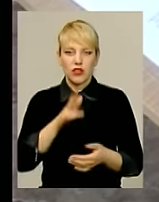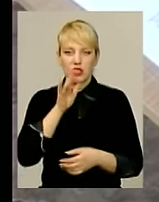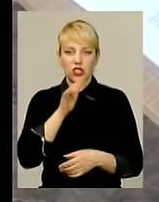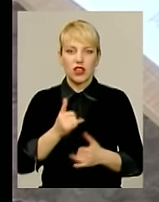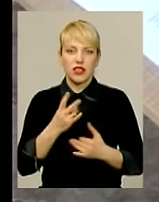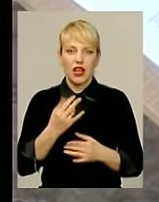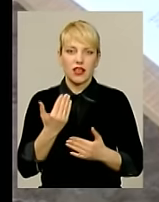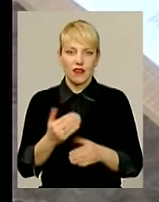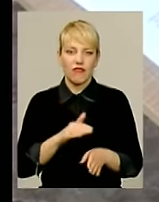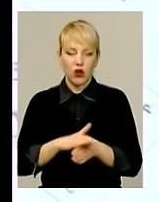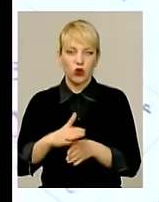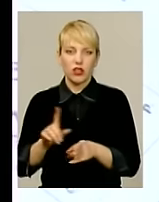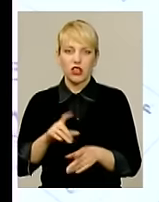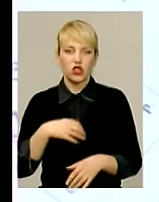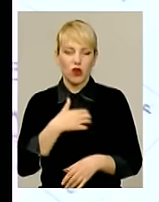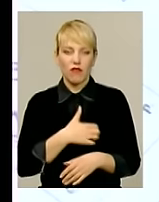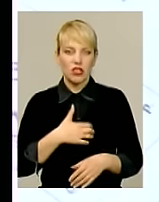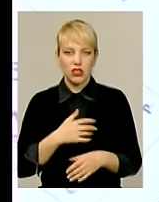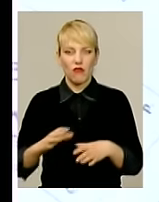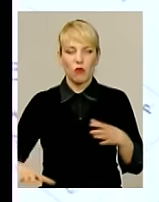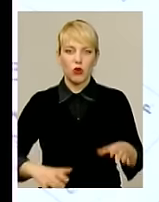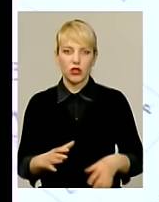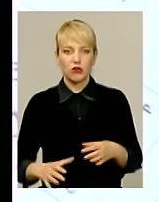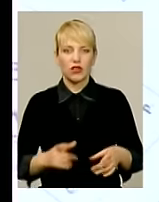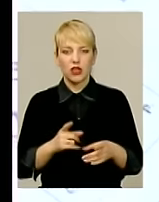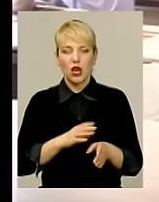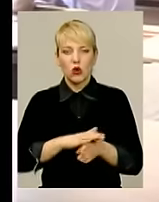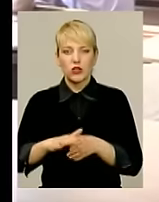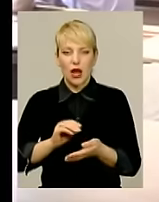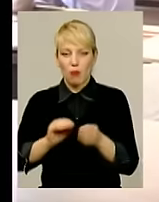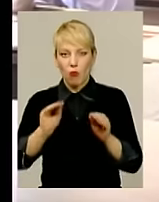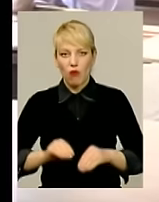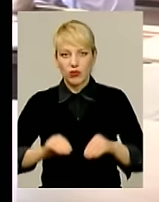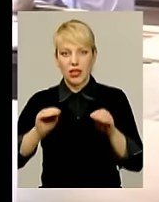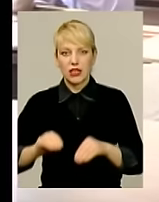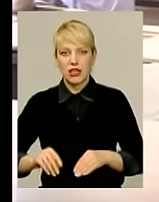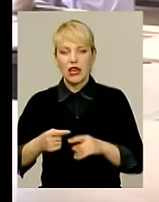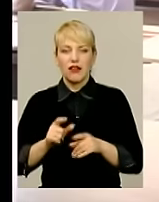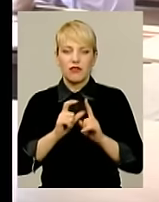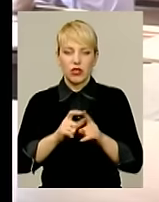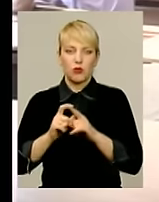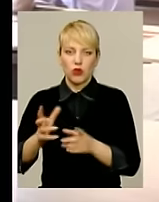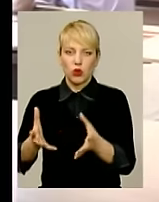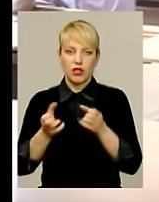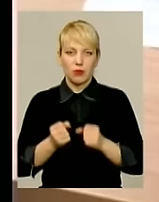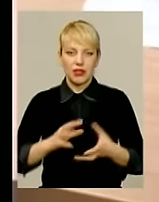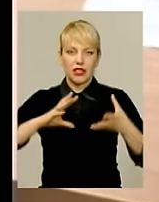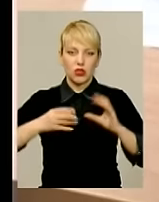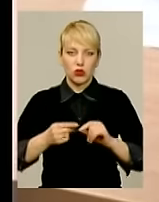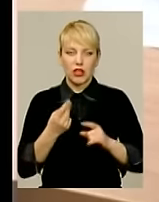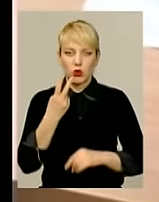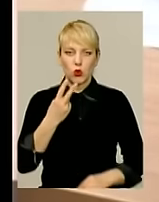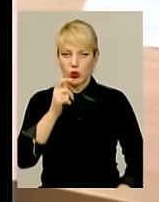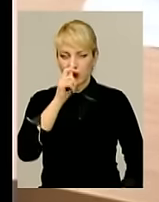на їхнє виконання. І, що важливо, потренуватися у заповненні бланків відповідей. і отримати результат. Отож, 2